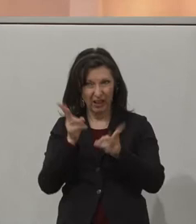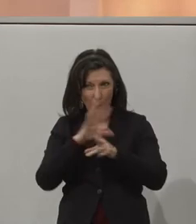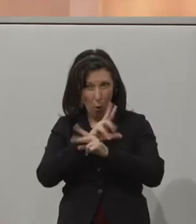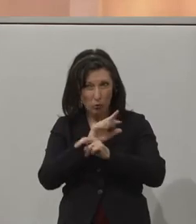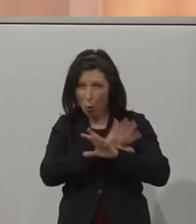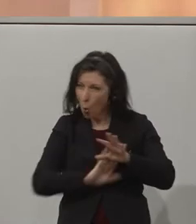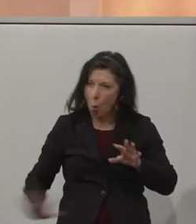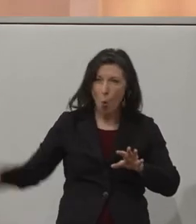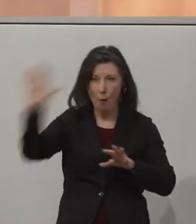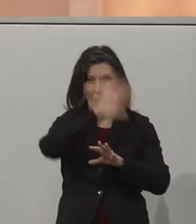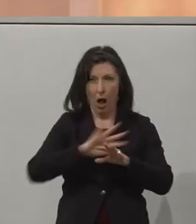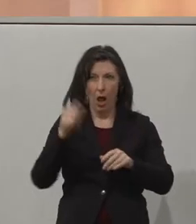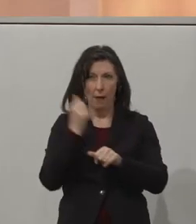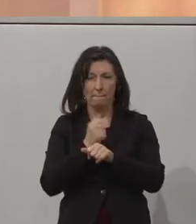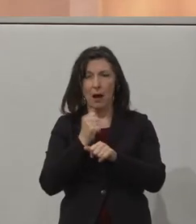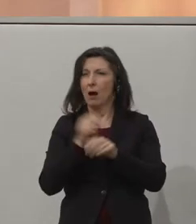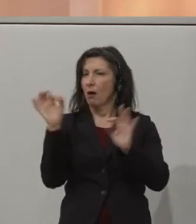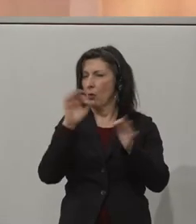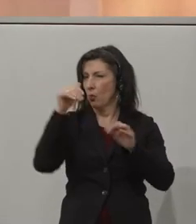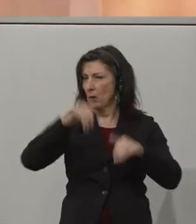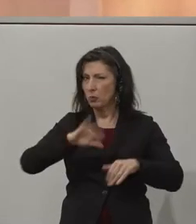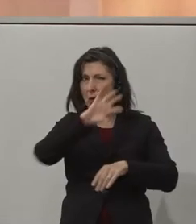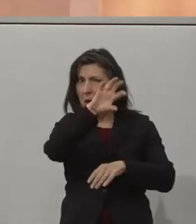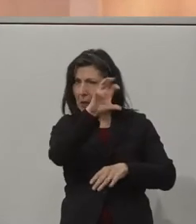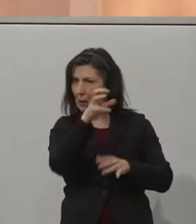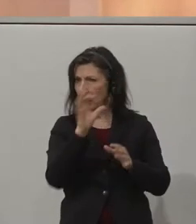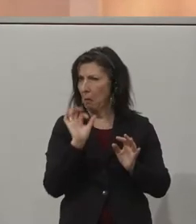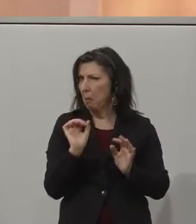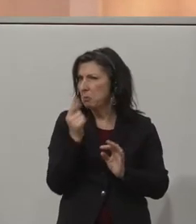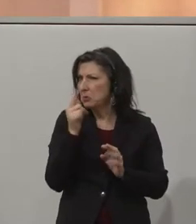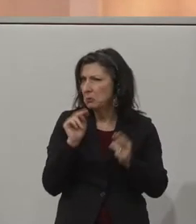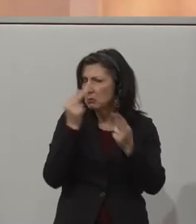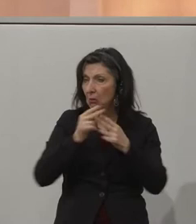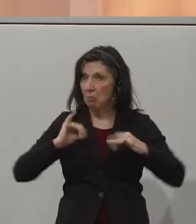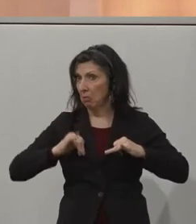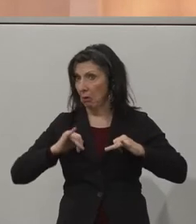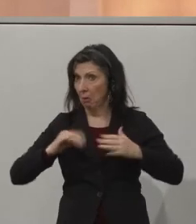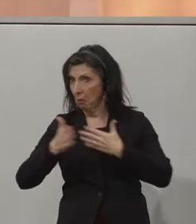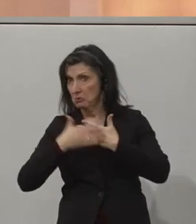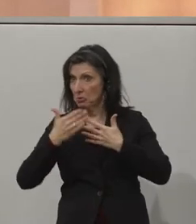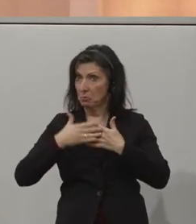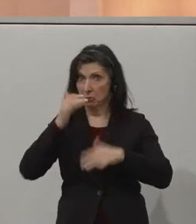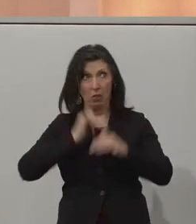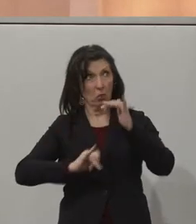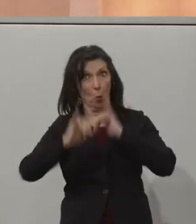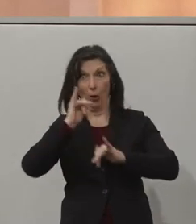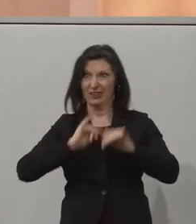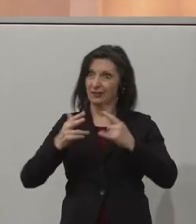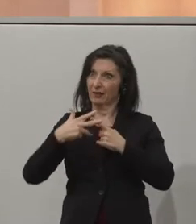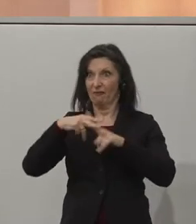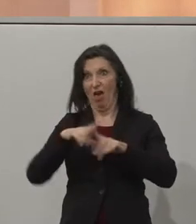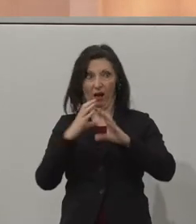sich auf bestimmte Regionalitäten auch anpassen, auf bestimmte vielleicht in der Tiroler Gegend Touristik-Werkräume